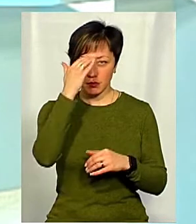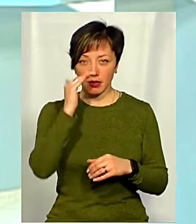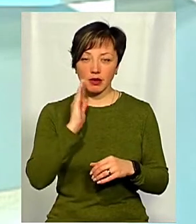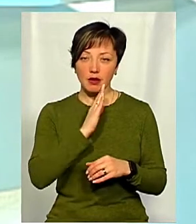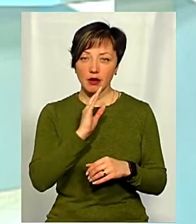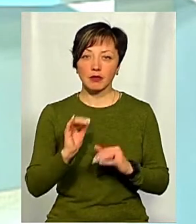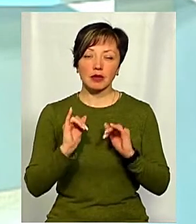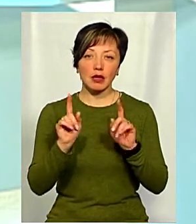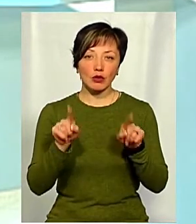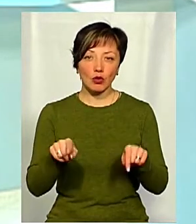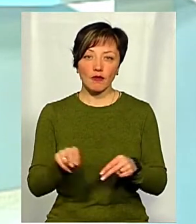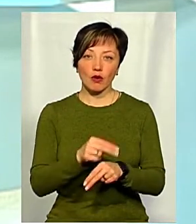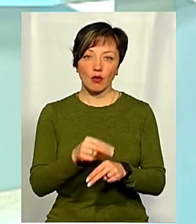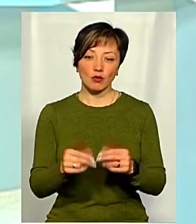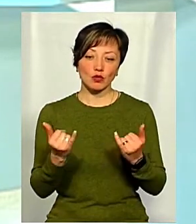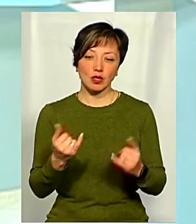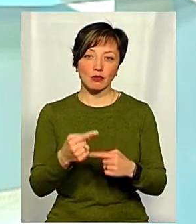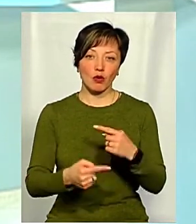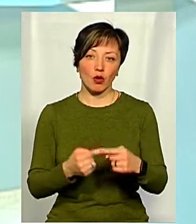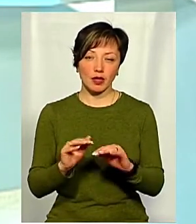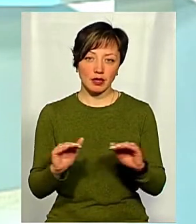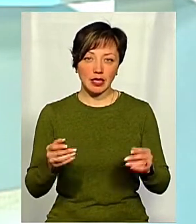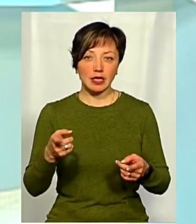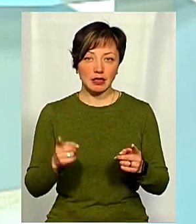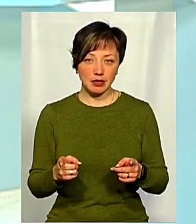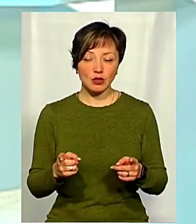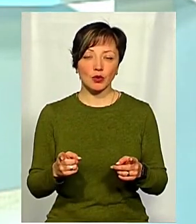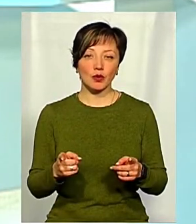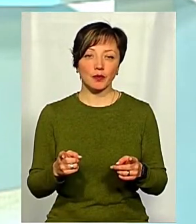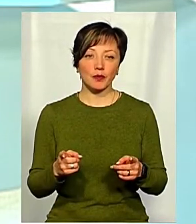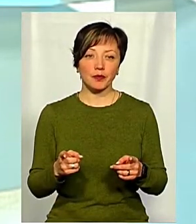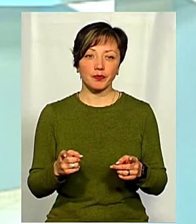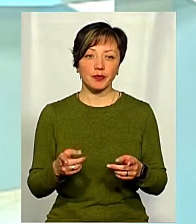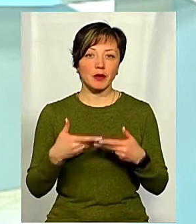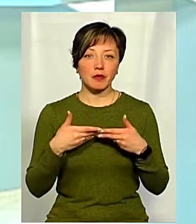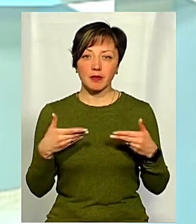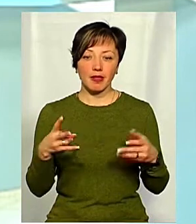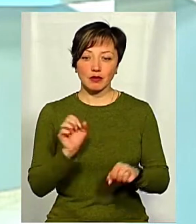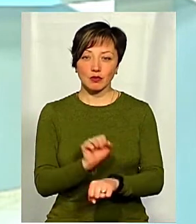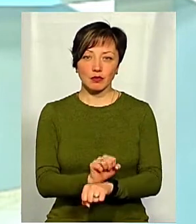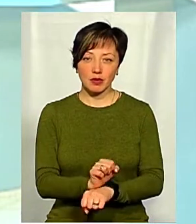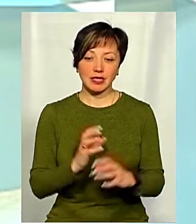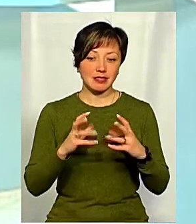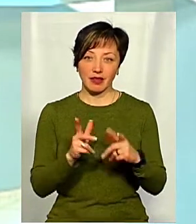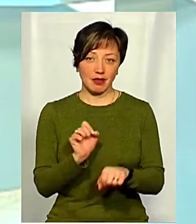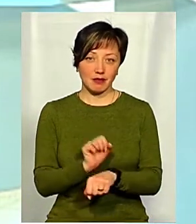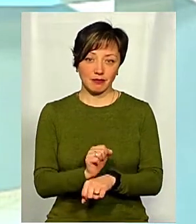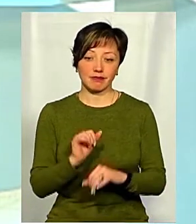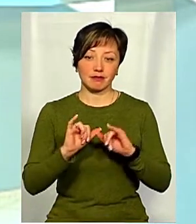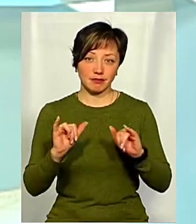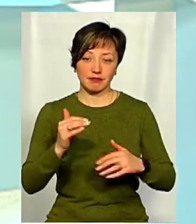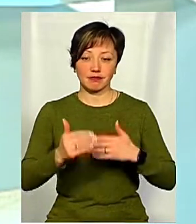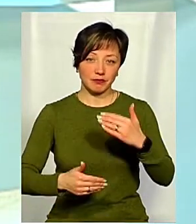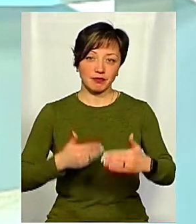батькам для того, щоб виховувати сучасне покоління. Тому що, дійсно, ми не стоїмо на місці, світ не стоїть на місці.